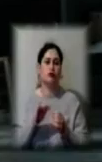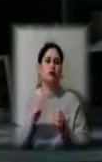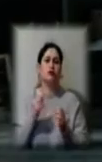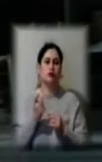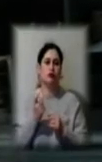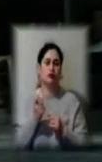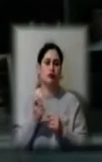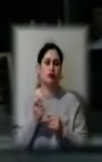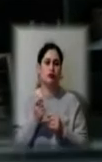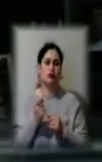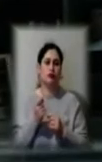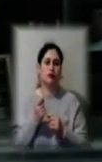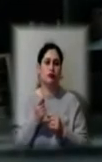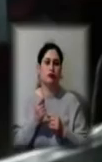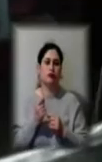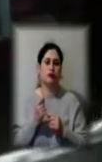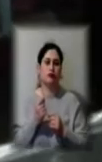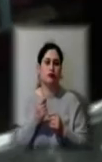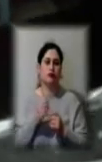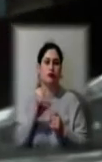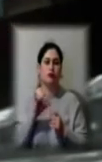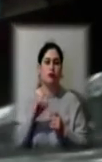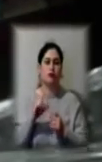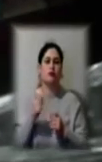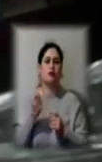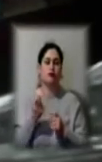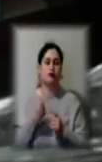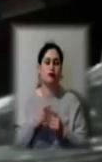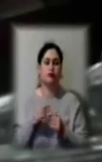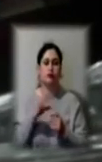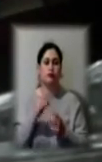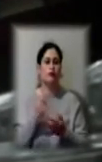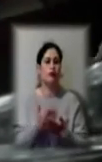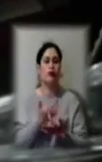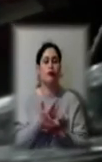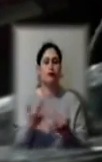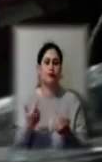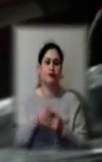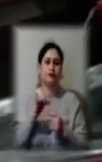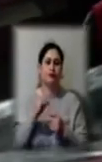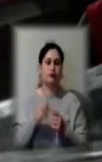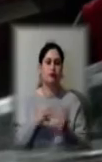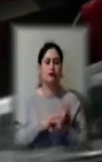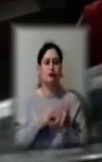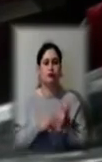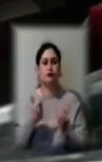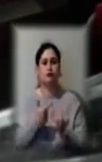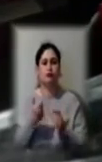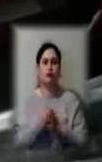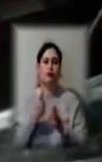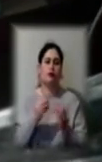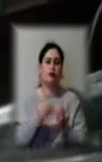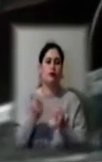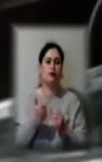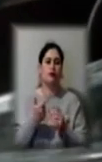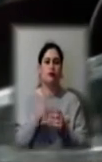а бреза 100. Сало є різне. Сало є різна ціна, 80 гривень і 110 гривень від ширини його